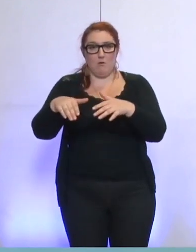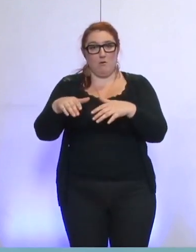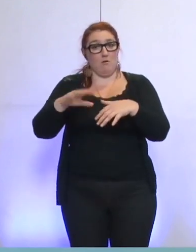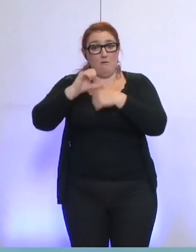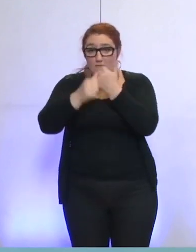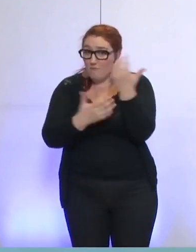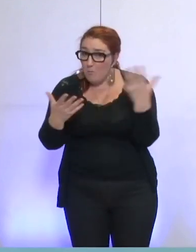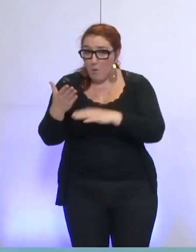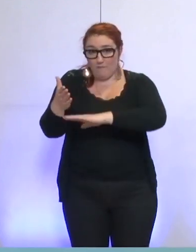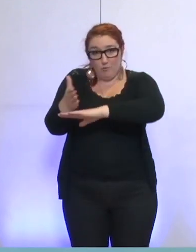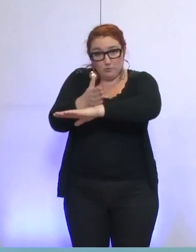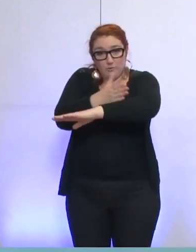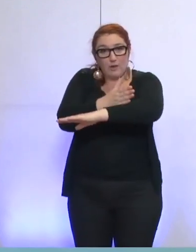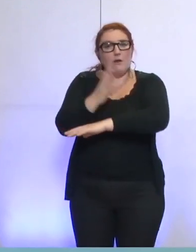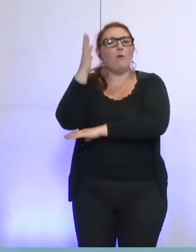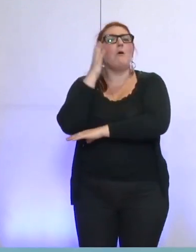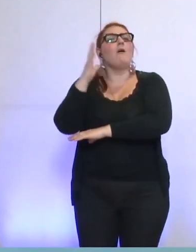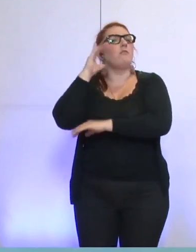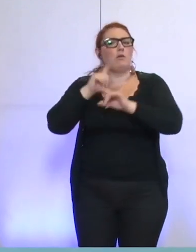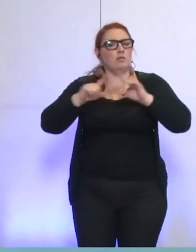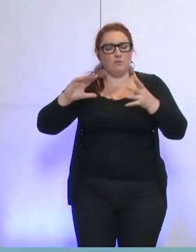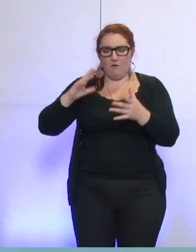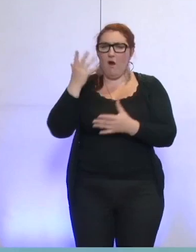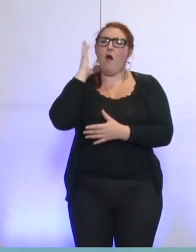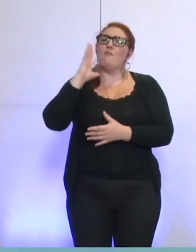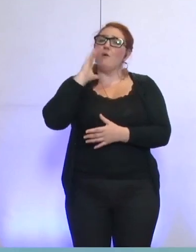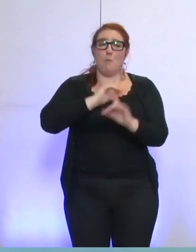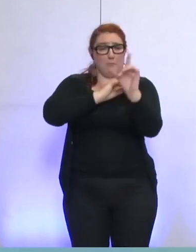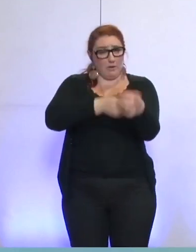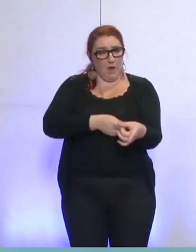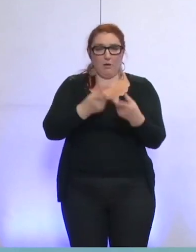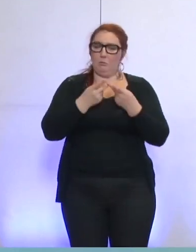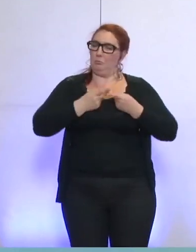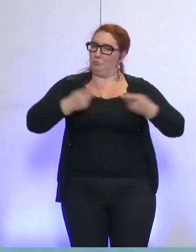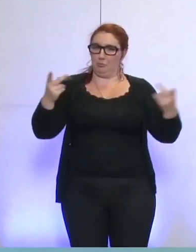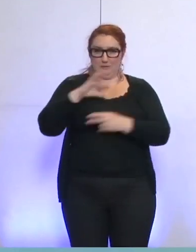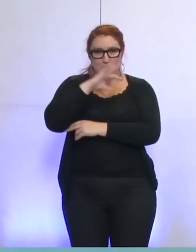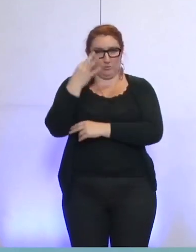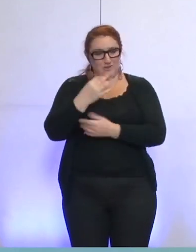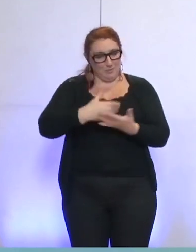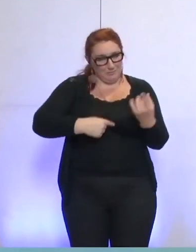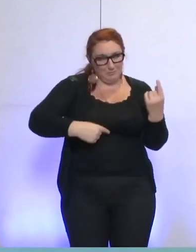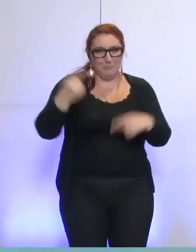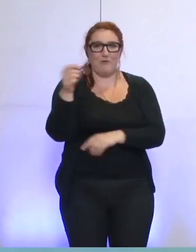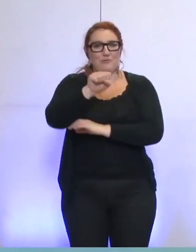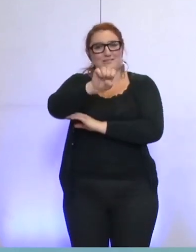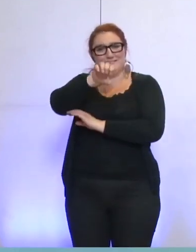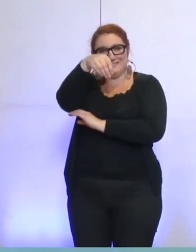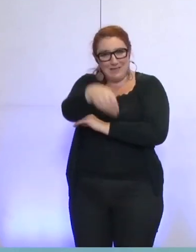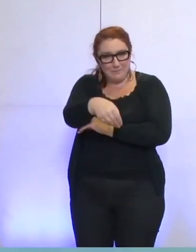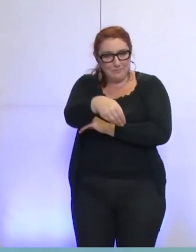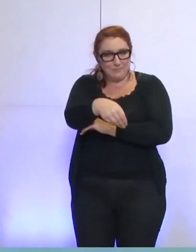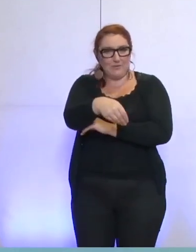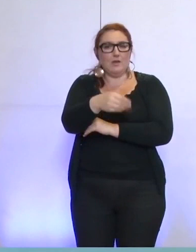qui a évolué dans le passé, c'était dans le giron public depuis la guerre, c'est devenu une SEM et un partenariat